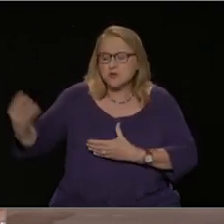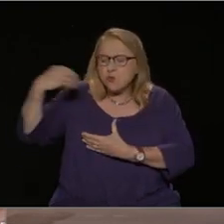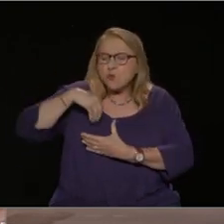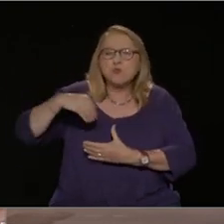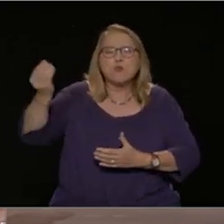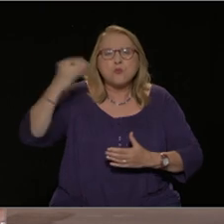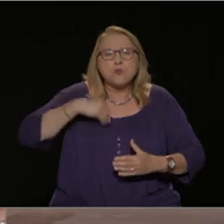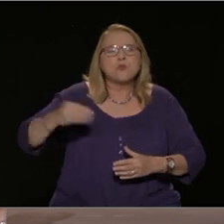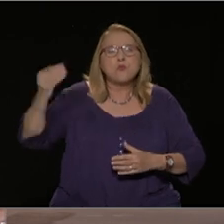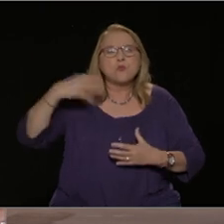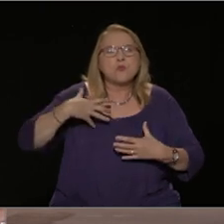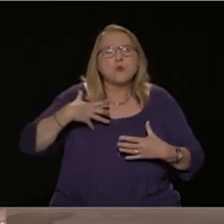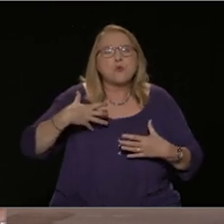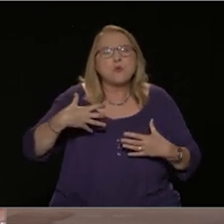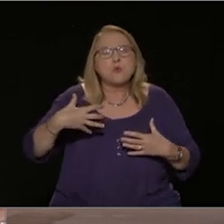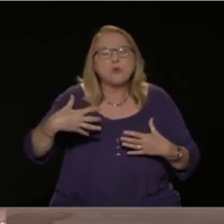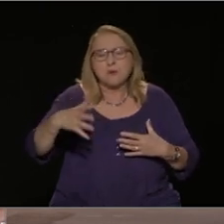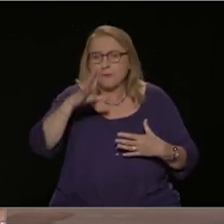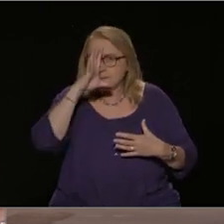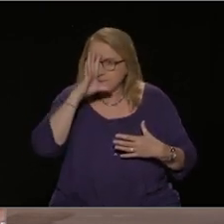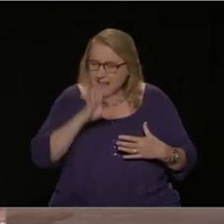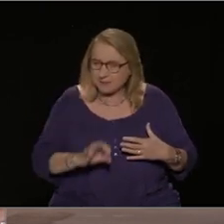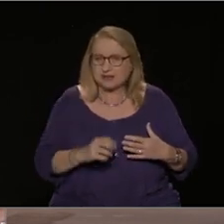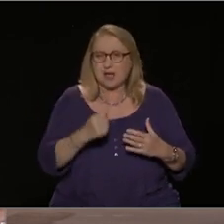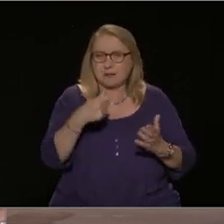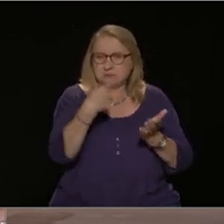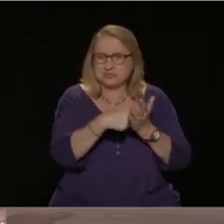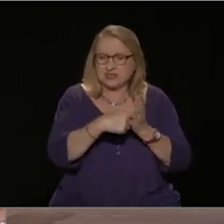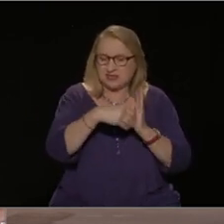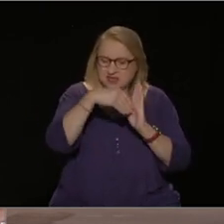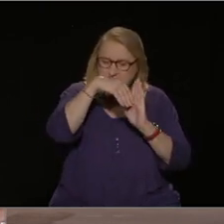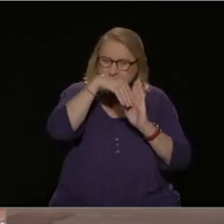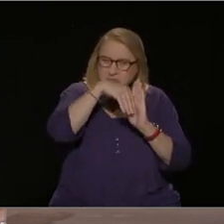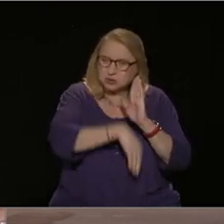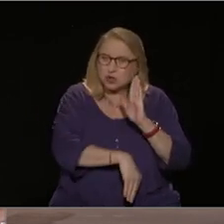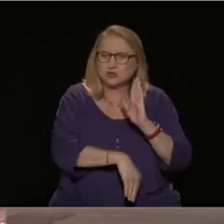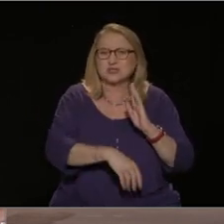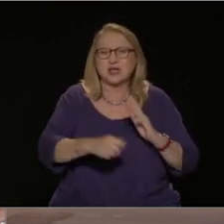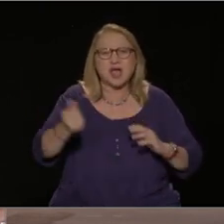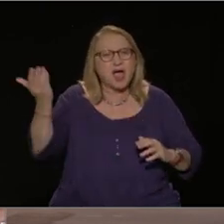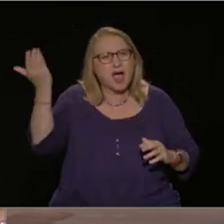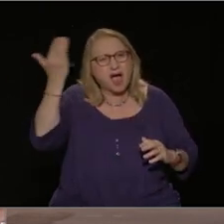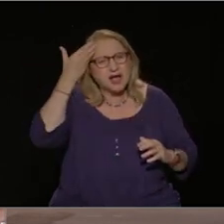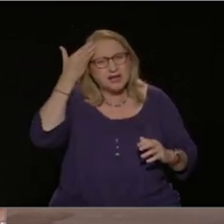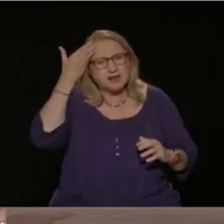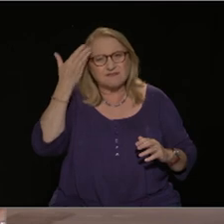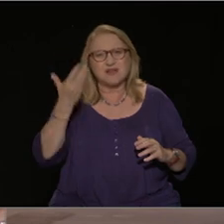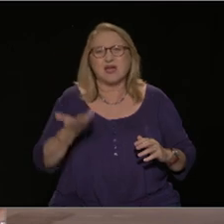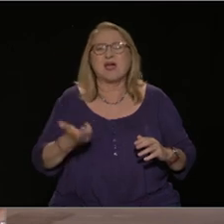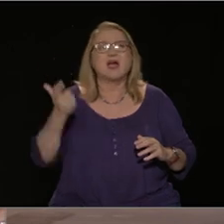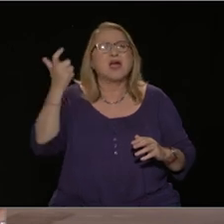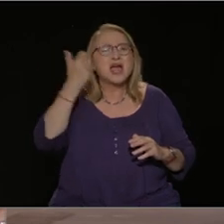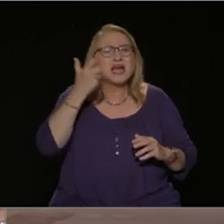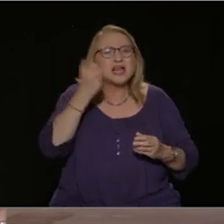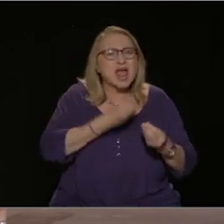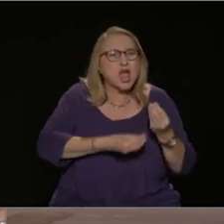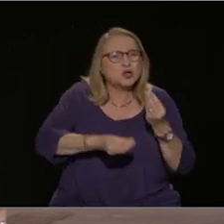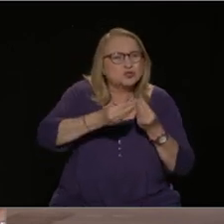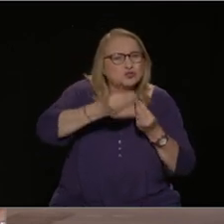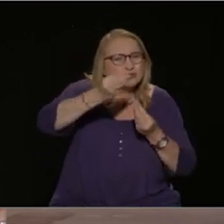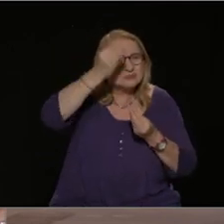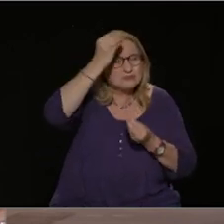την ακρίβεια, την πτώση των πραγματικών μισθών, τη διασπάθηση κρατικού χρήματος και την αύξηση του χρέους που φορτώνονται οι